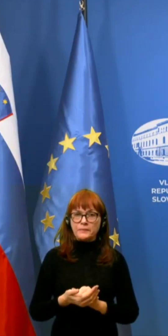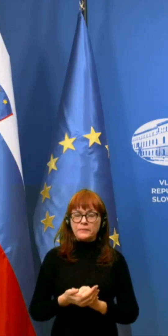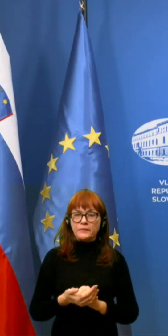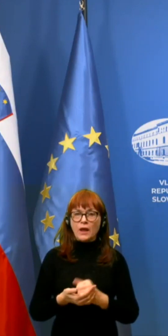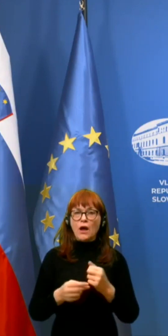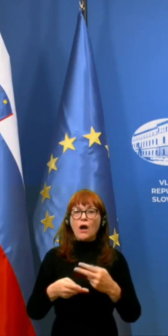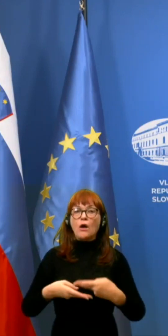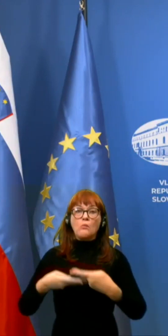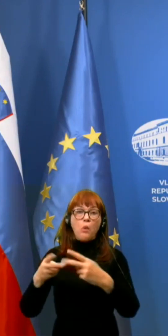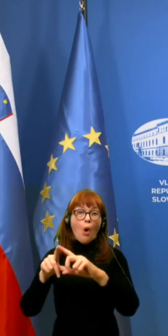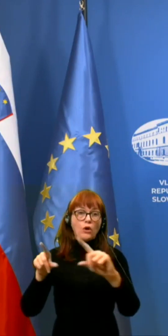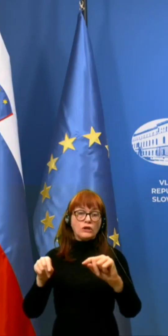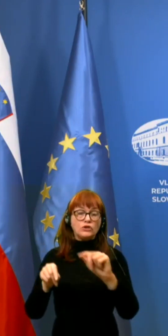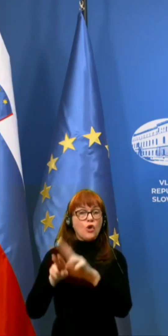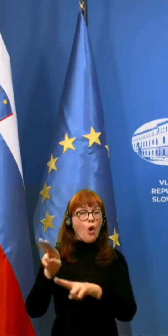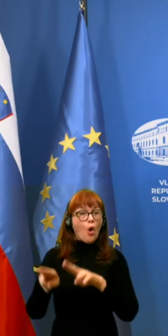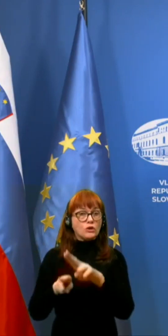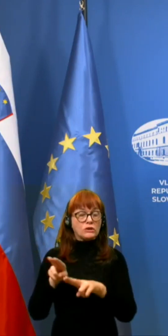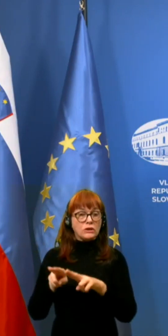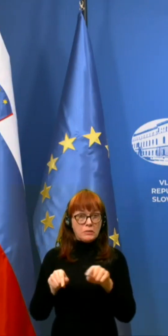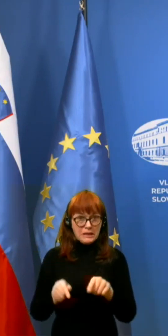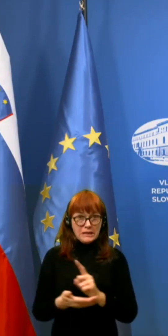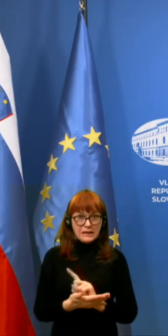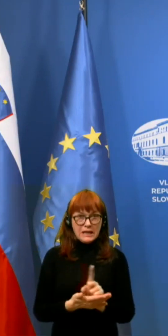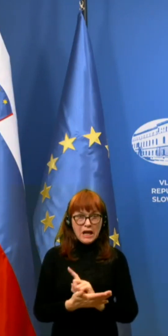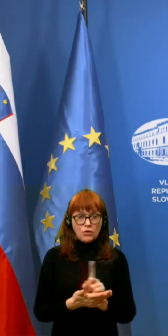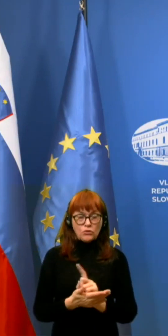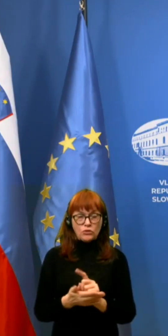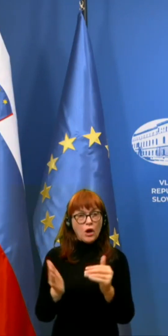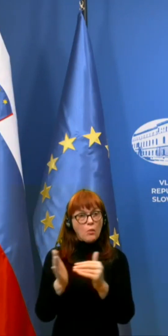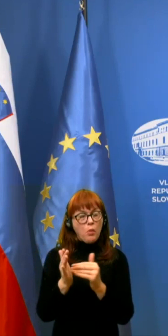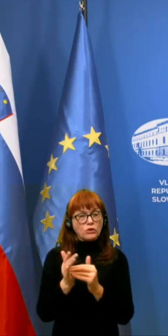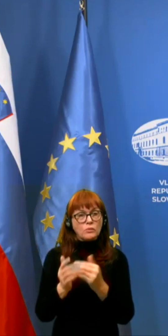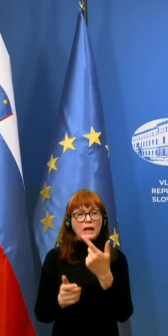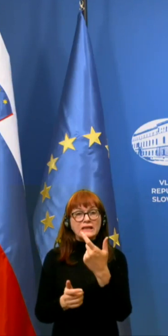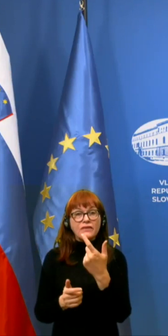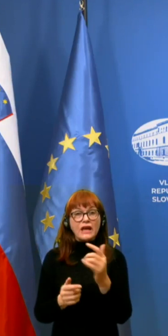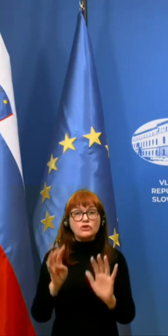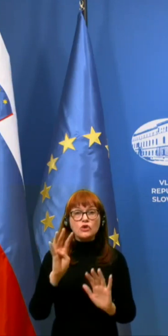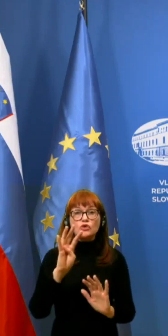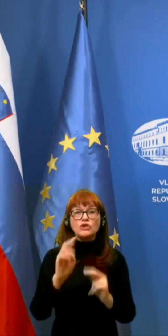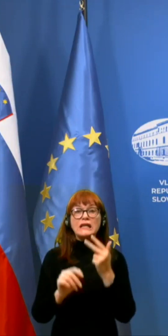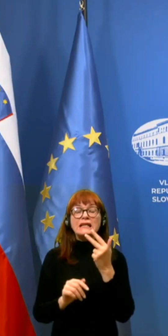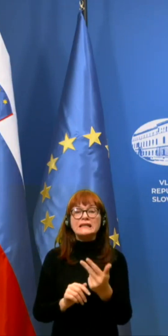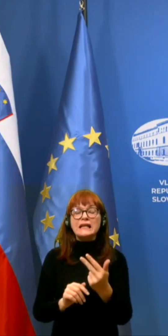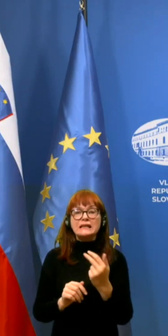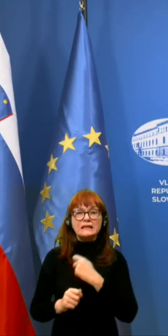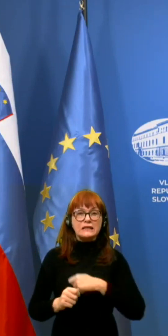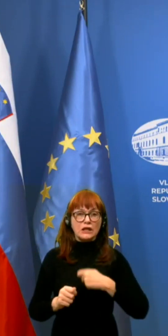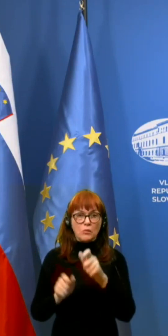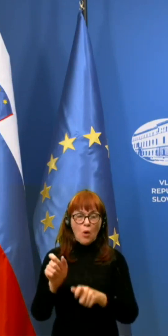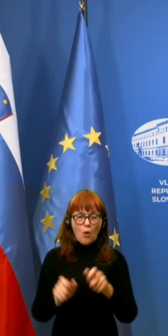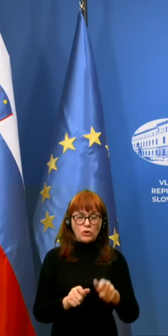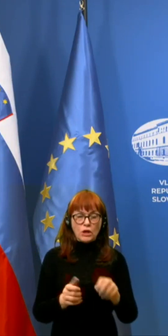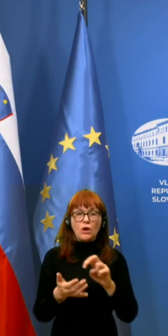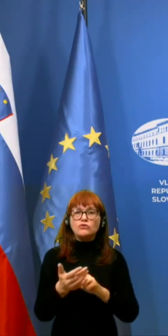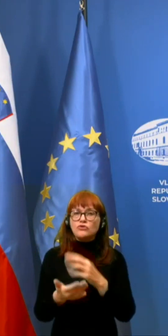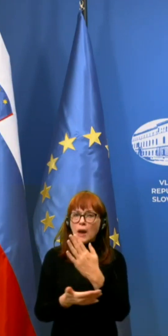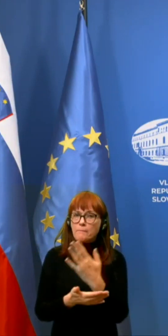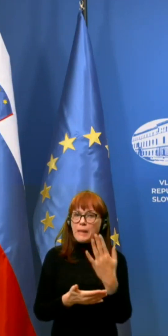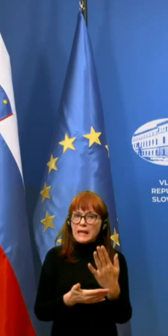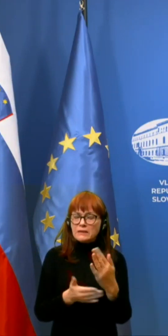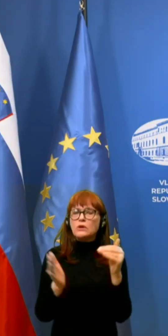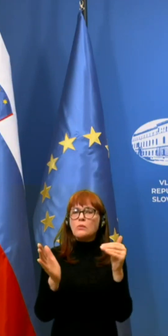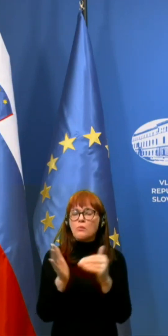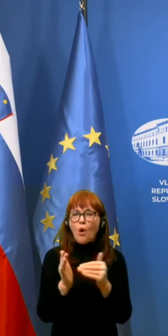Bolnišnično oskrbo v tem trenutku potrebuje 234 bolnikov. Še 55 jih